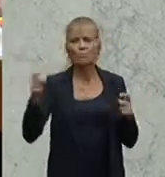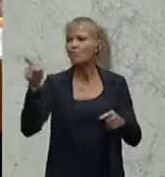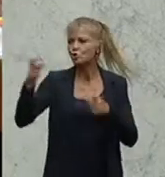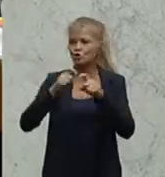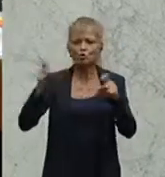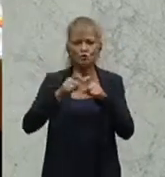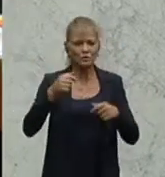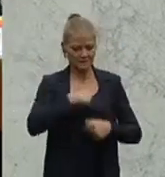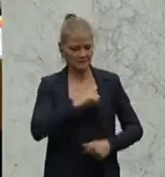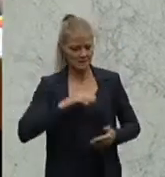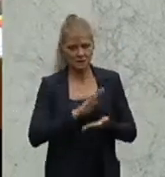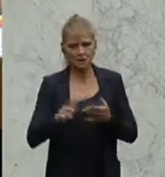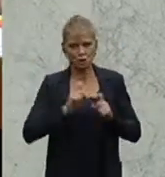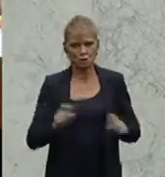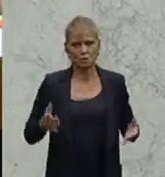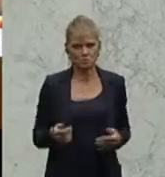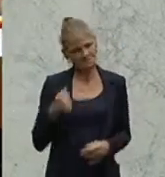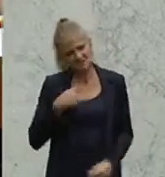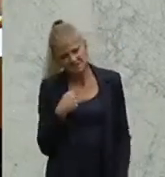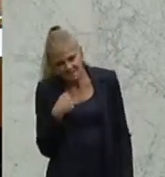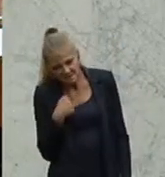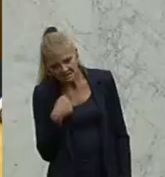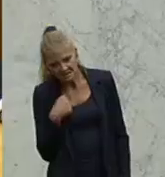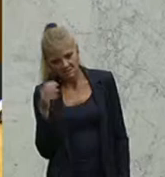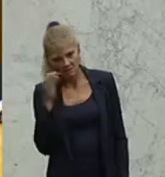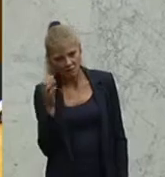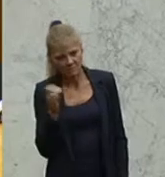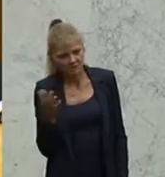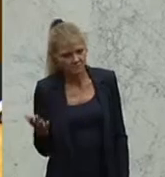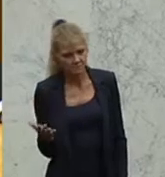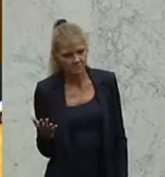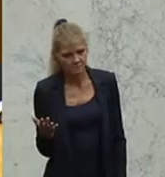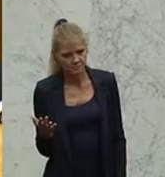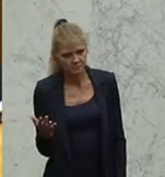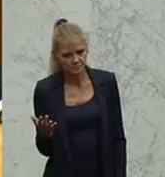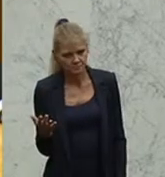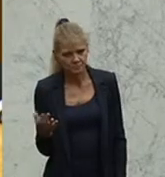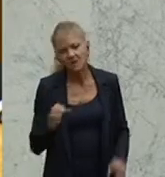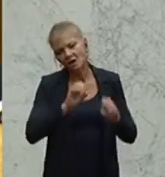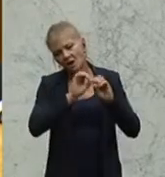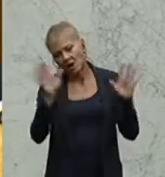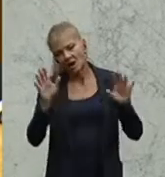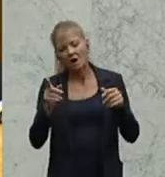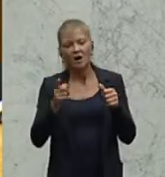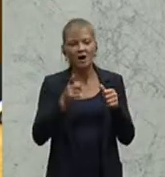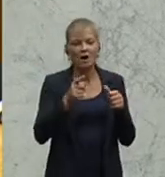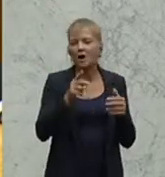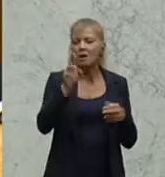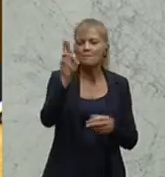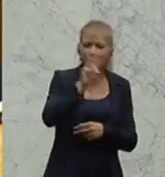es eindeutig ist, dass dort, wo die Blauen, Blau, Orange,